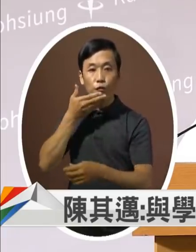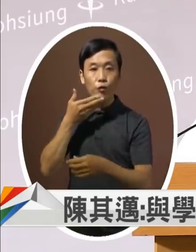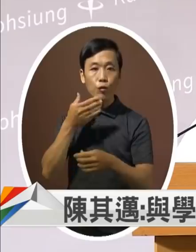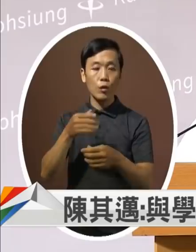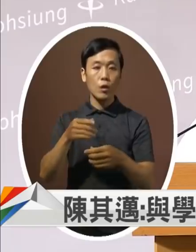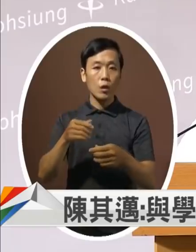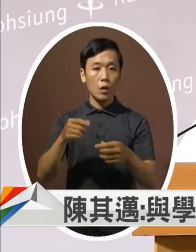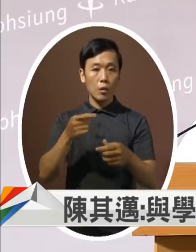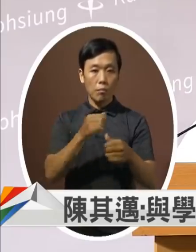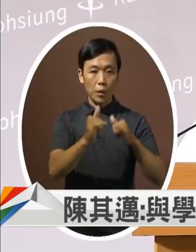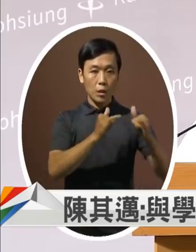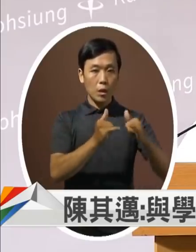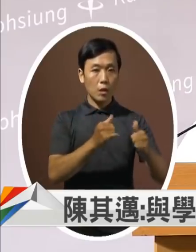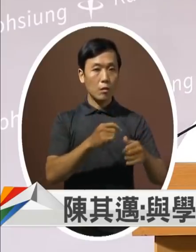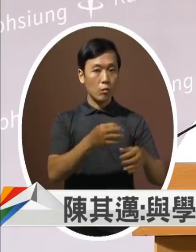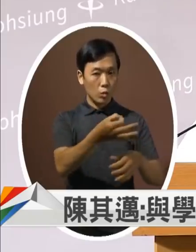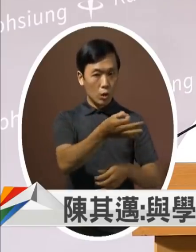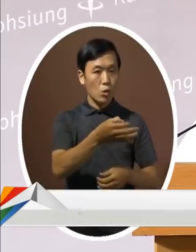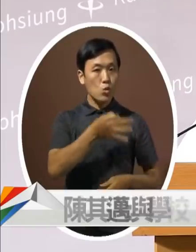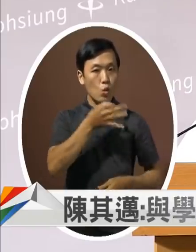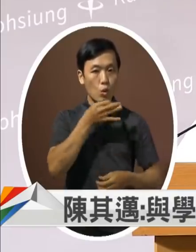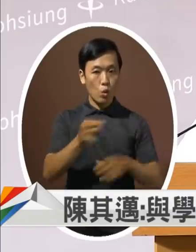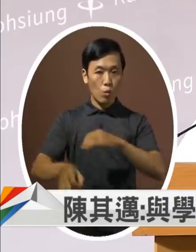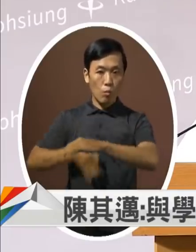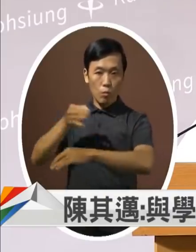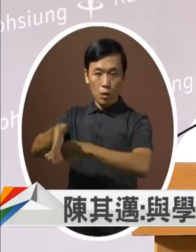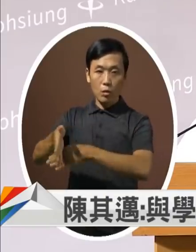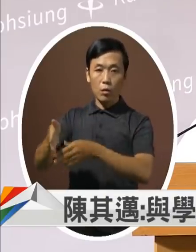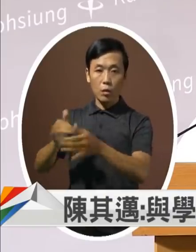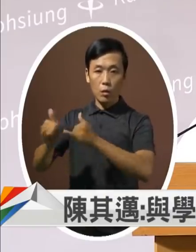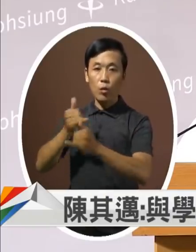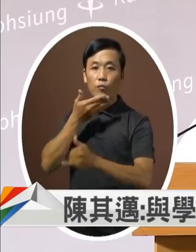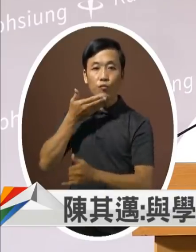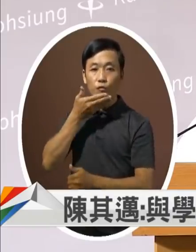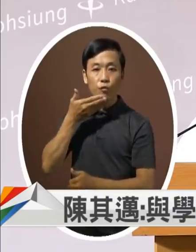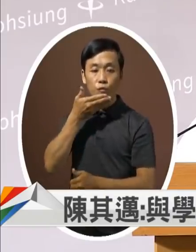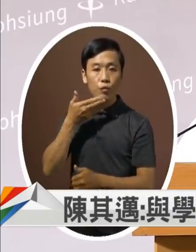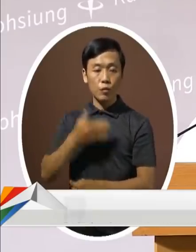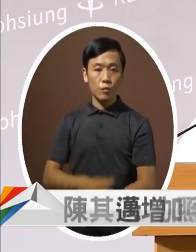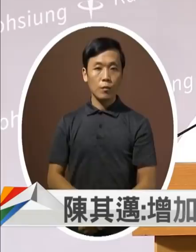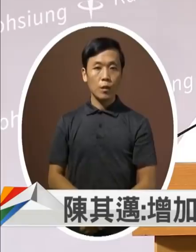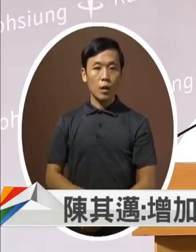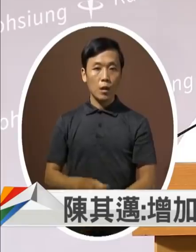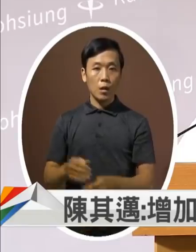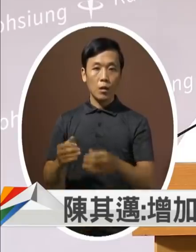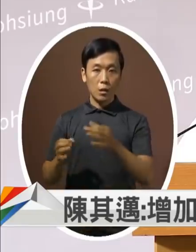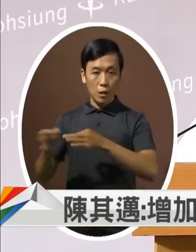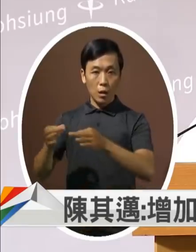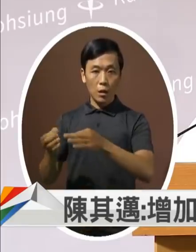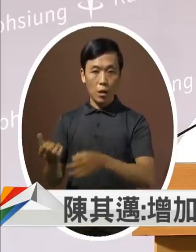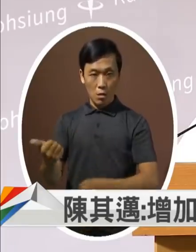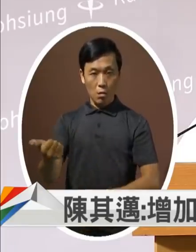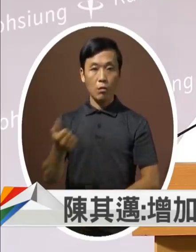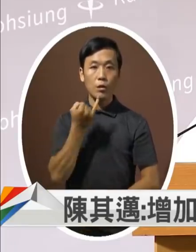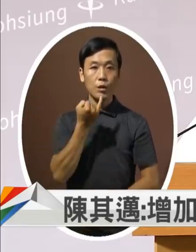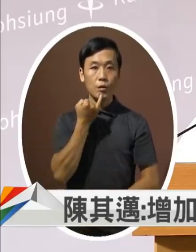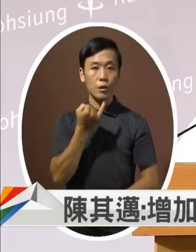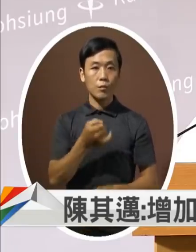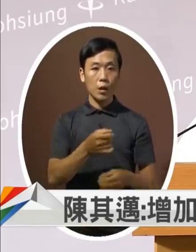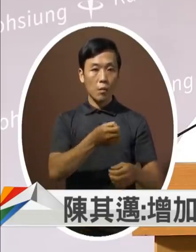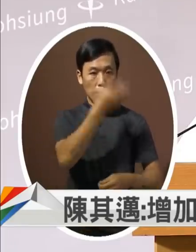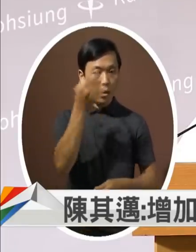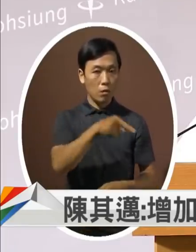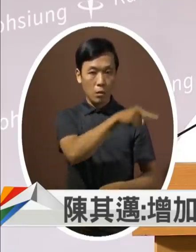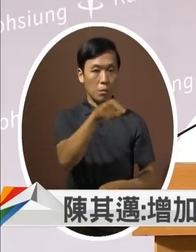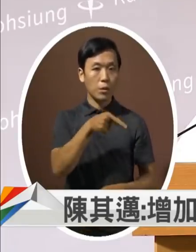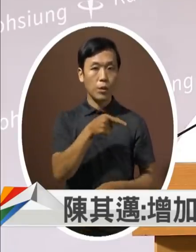间丰沛的这些资金来投资我们社会福利造有更好的一个产业规模自然而然就会有更多年